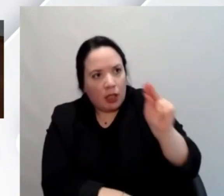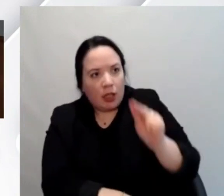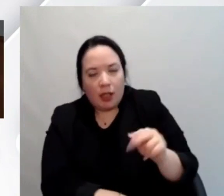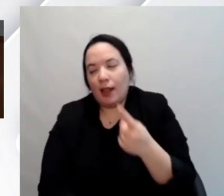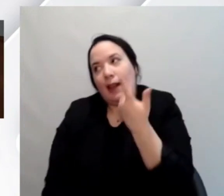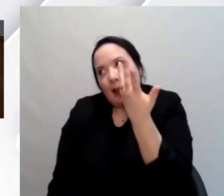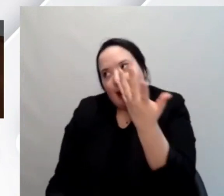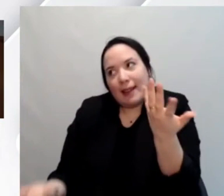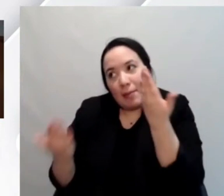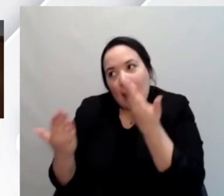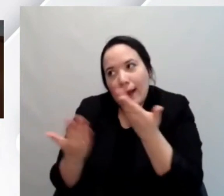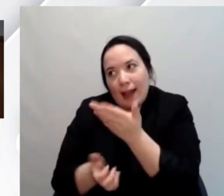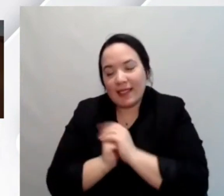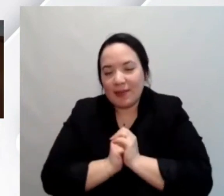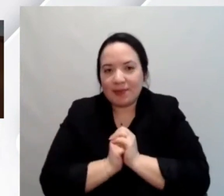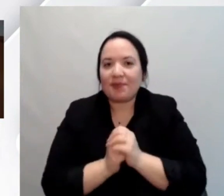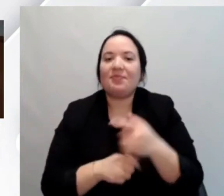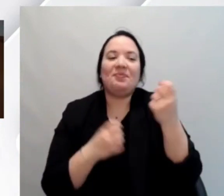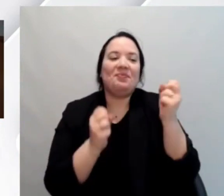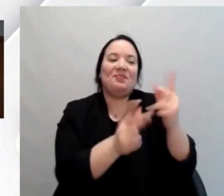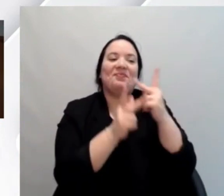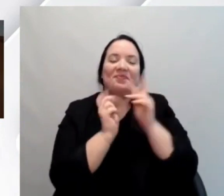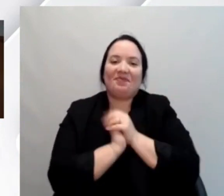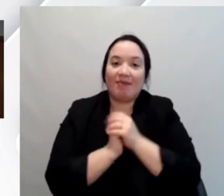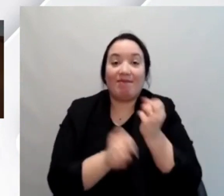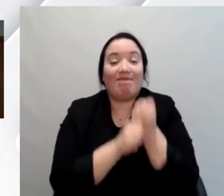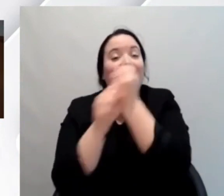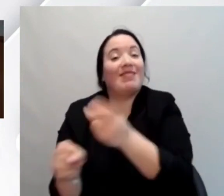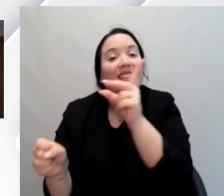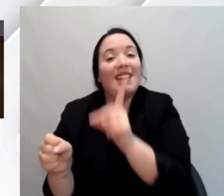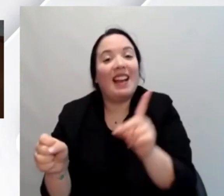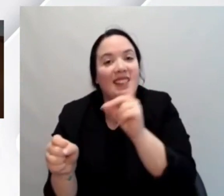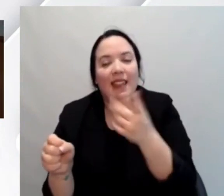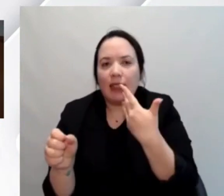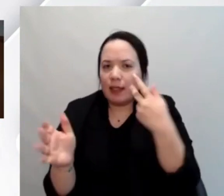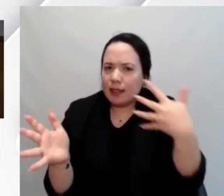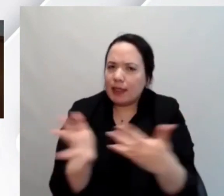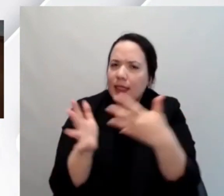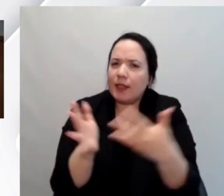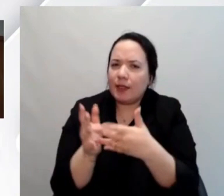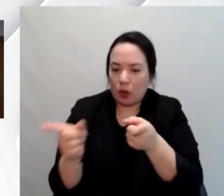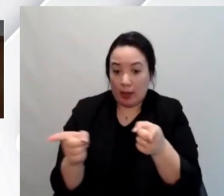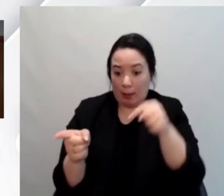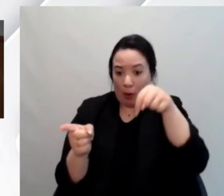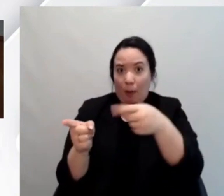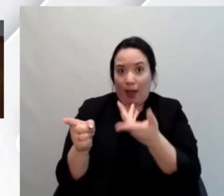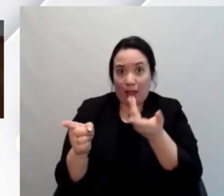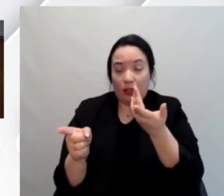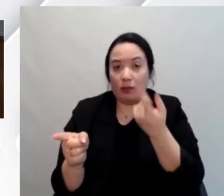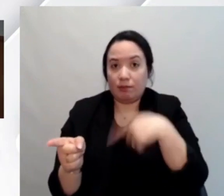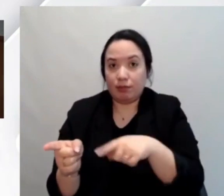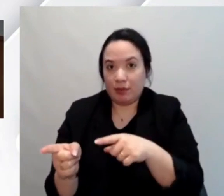quindi passo e concludo con Daniele che quindi qual è la difficoltà più grande in questo caso nella